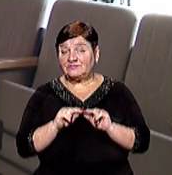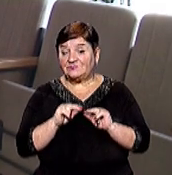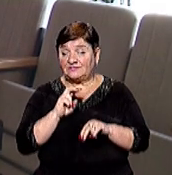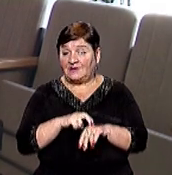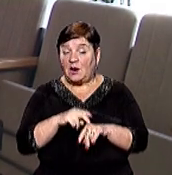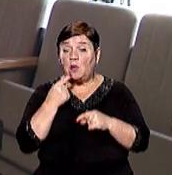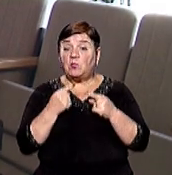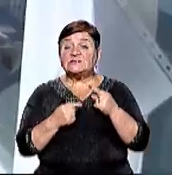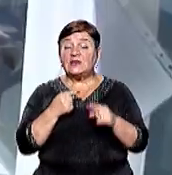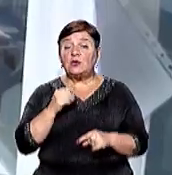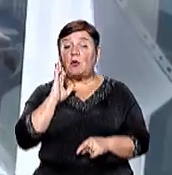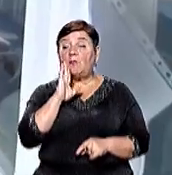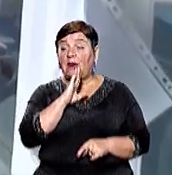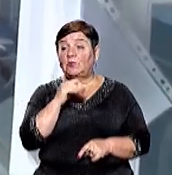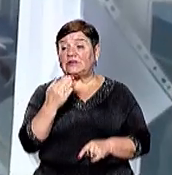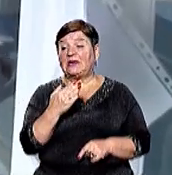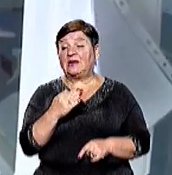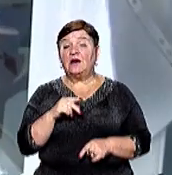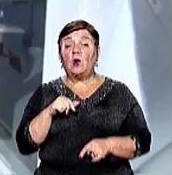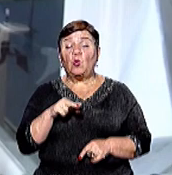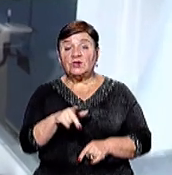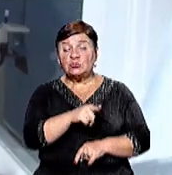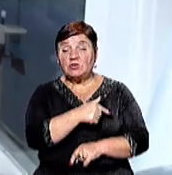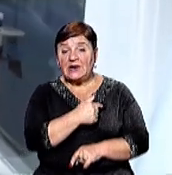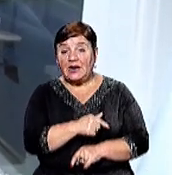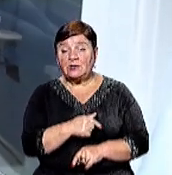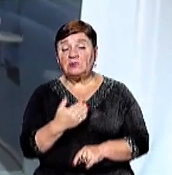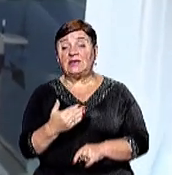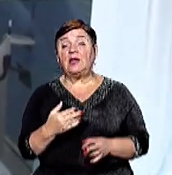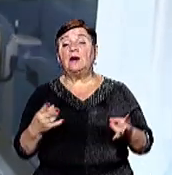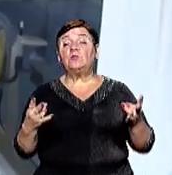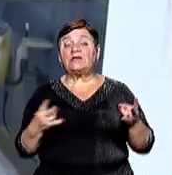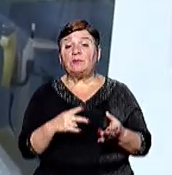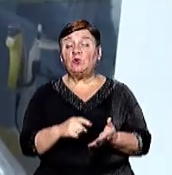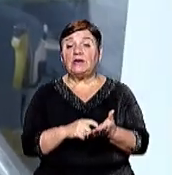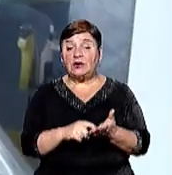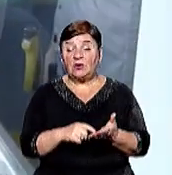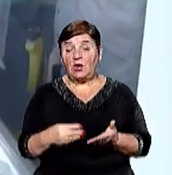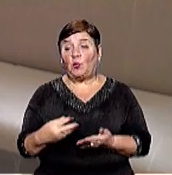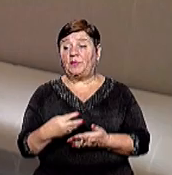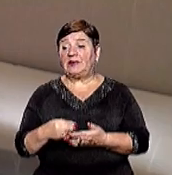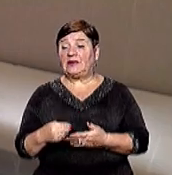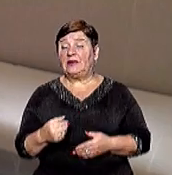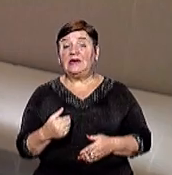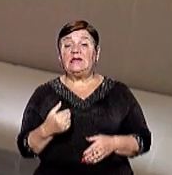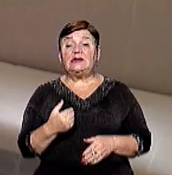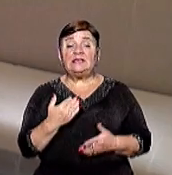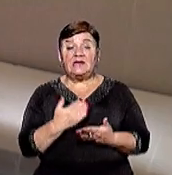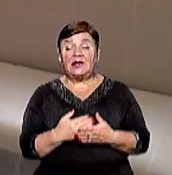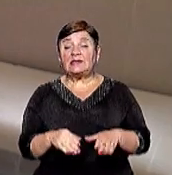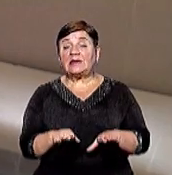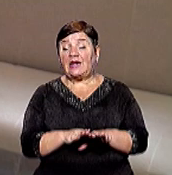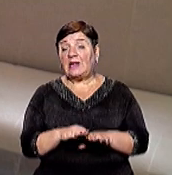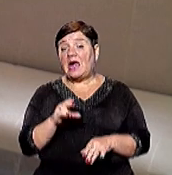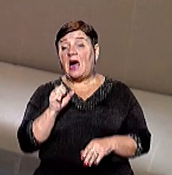постійно мені мама, ти вже тиждень з лишнім ходиш в лікарню, бо це потрібно зранку прийти ліки закупити Я маю антисептик, це